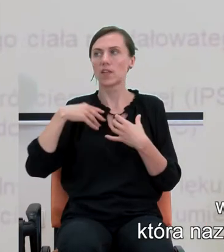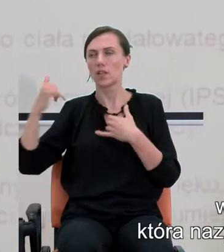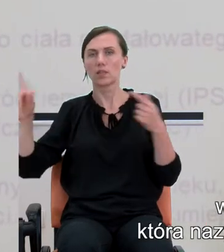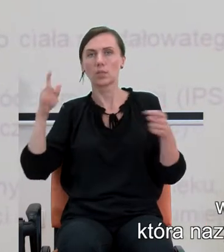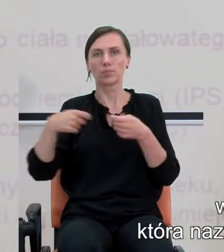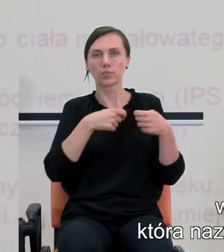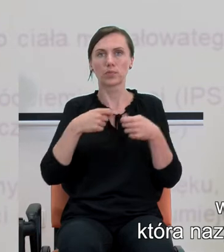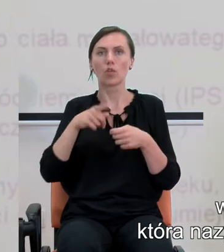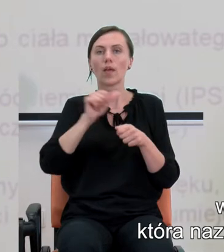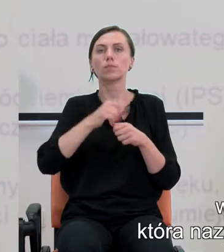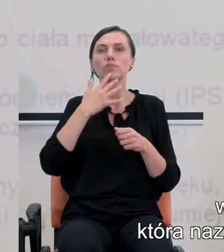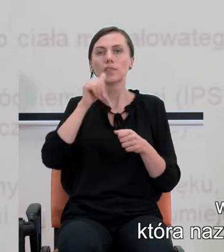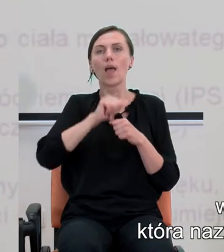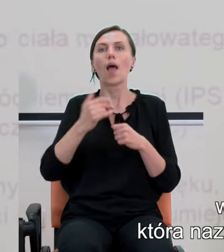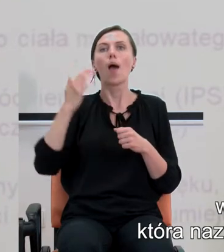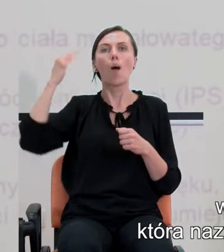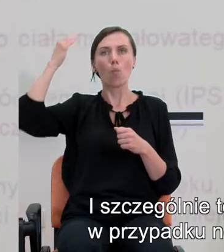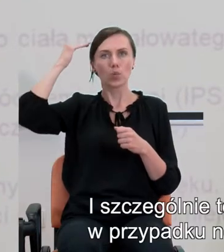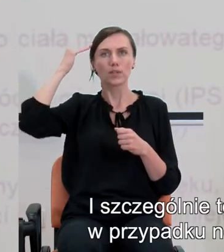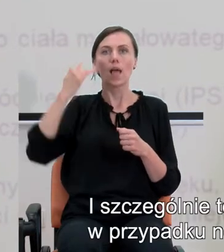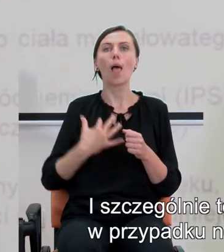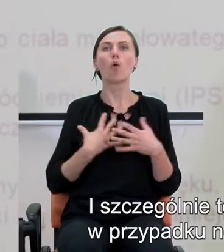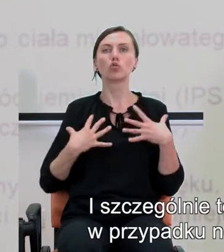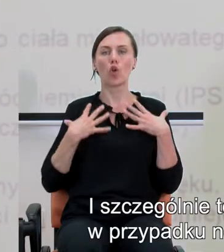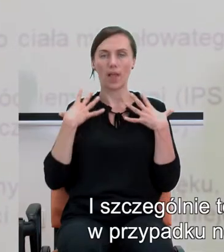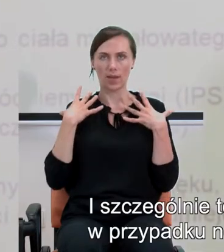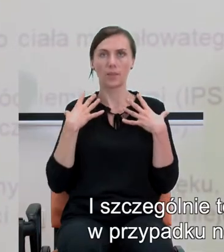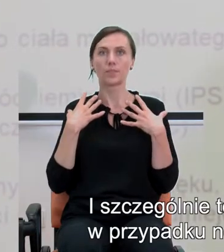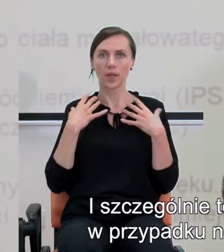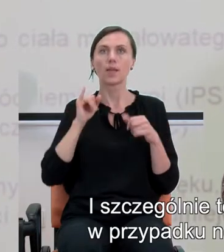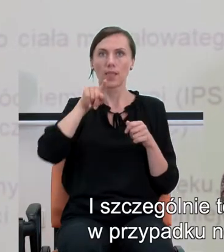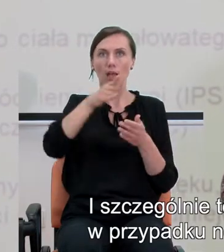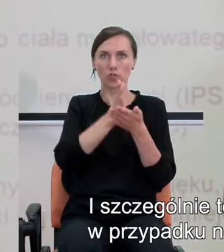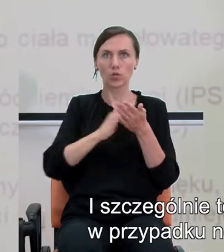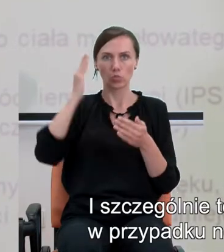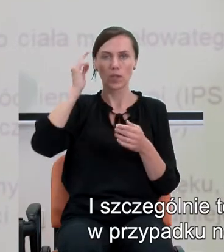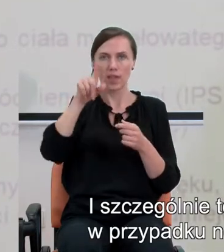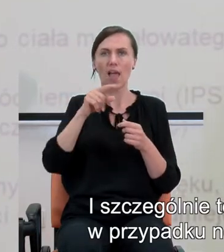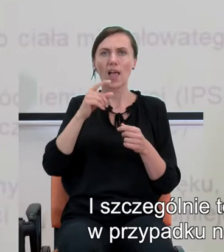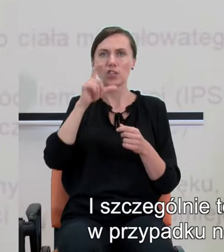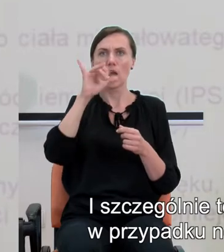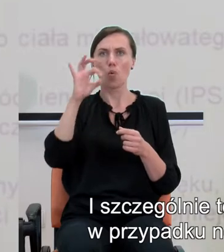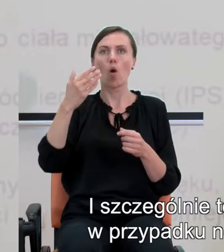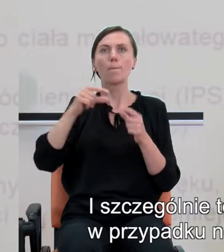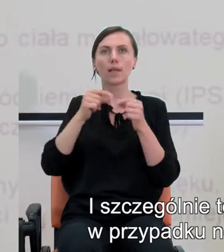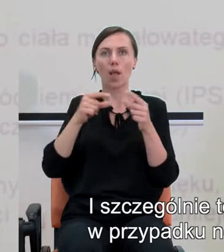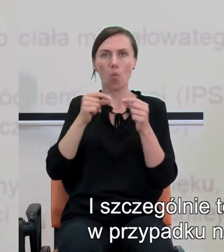nazywana jest czasem mózgiem emocjonalnym. I szczególnie ten mózg emocjonalny, to ciało migdałowate,